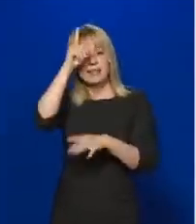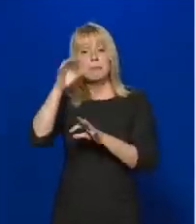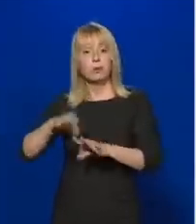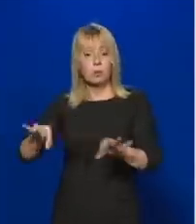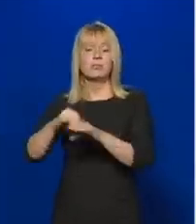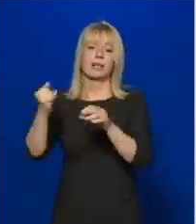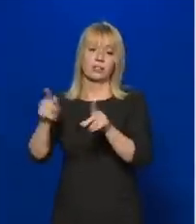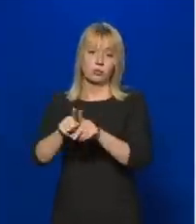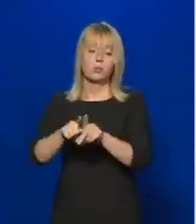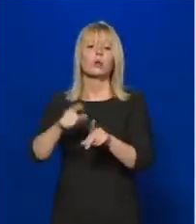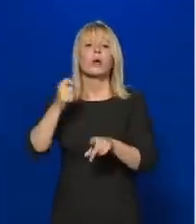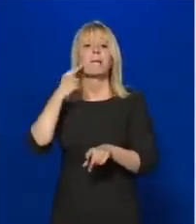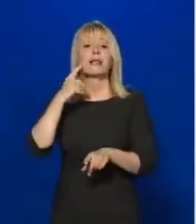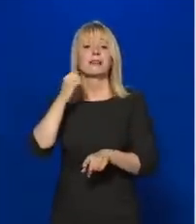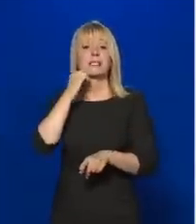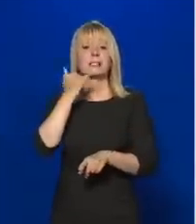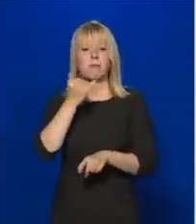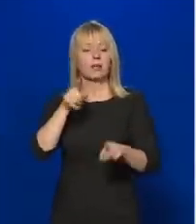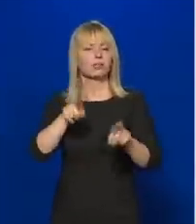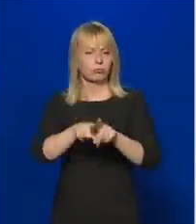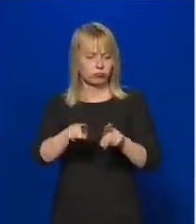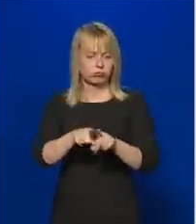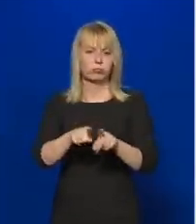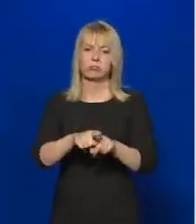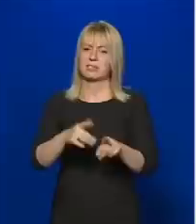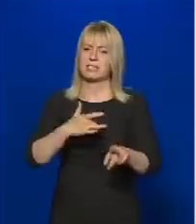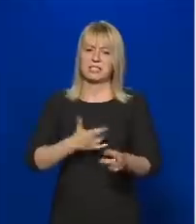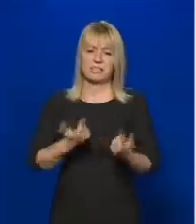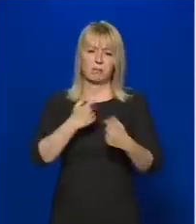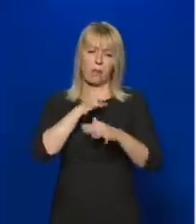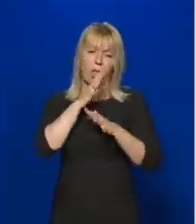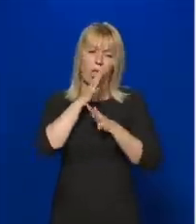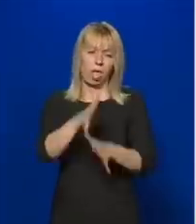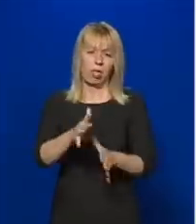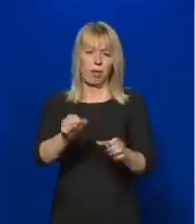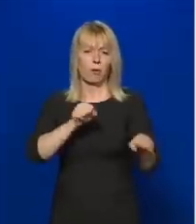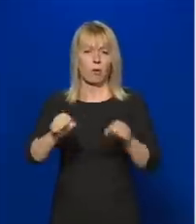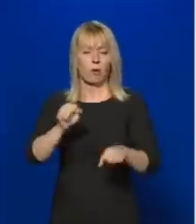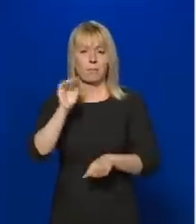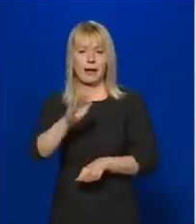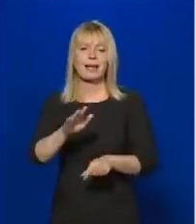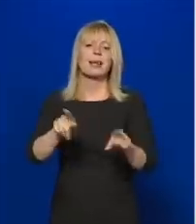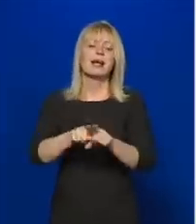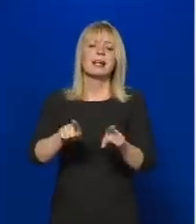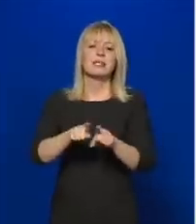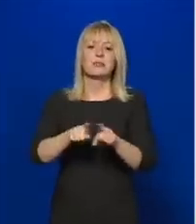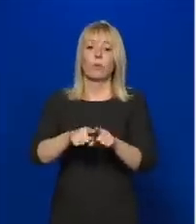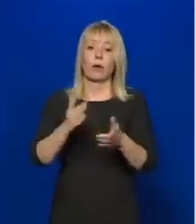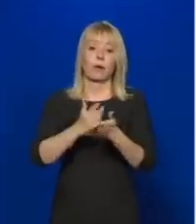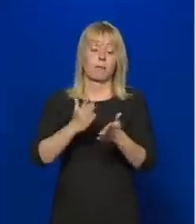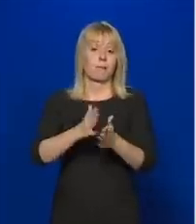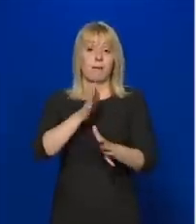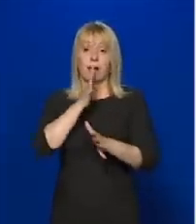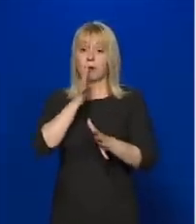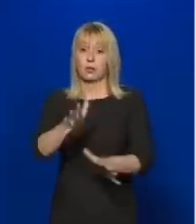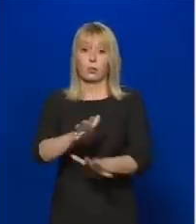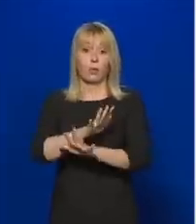szervezetek, a Bertelszmann is ide sorolható, akik szívből gyűlölik a kormányt, és ez a gyűlölet olyan fokot ért el náluk, hogy